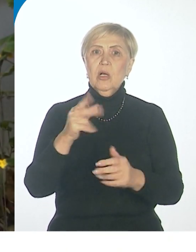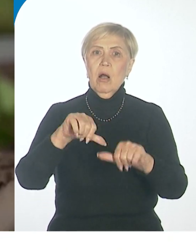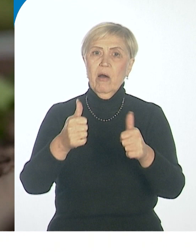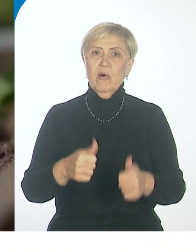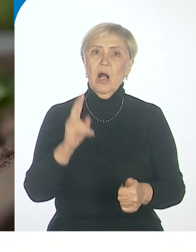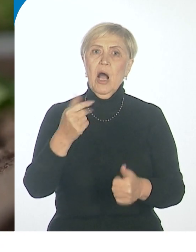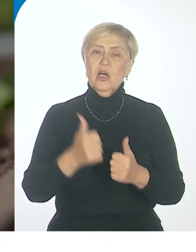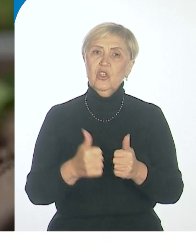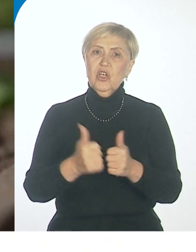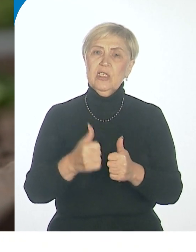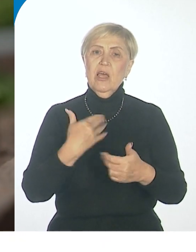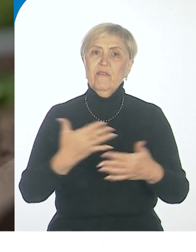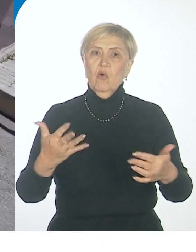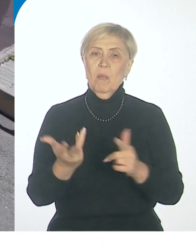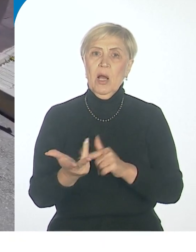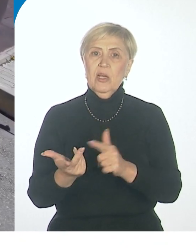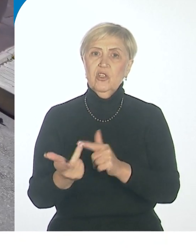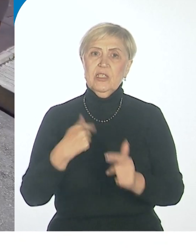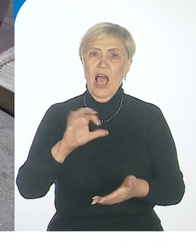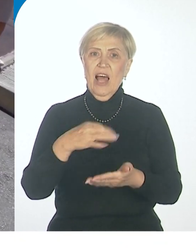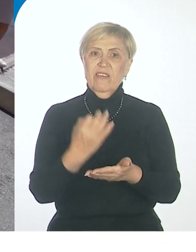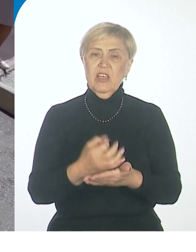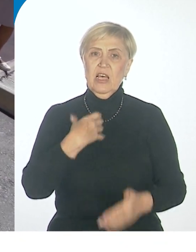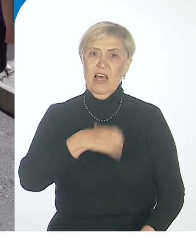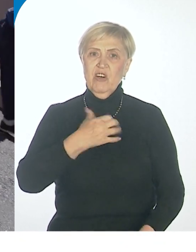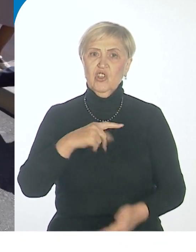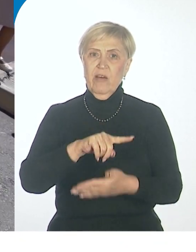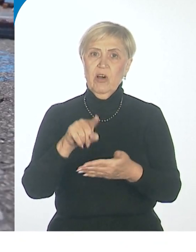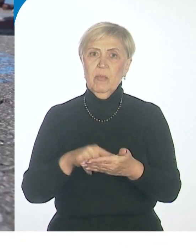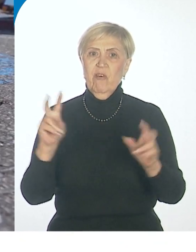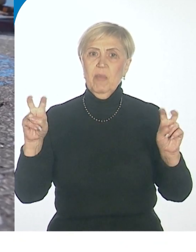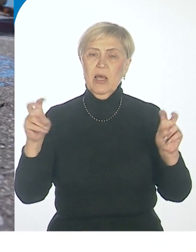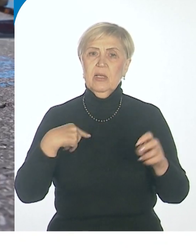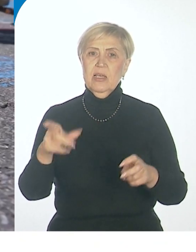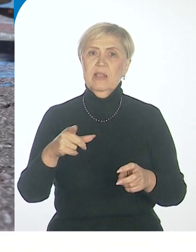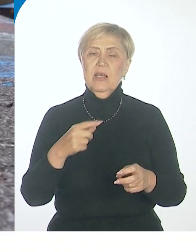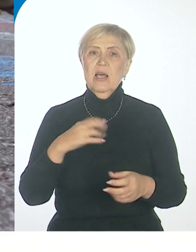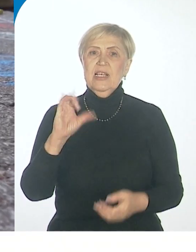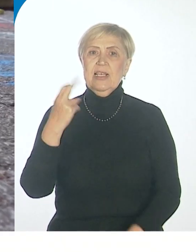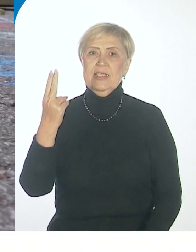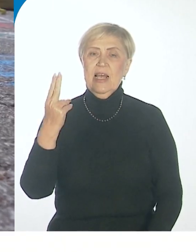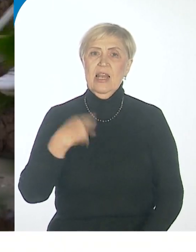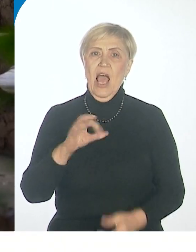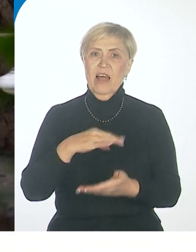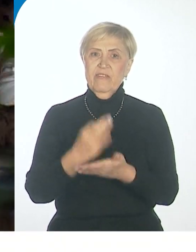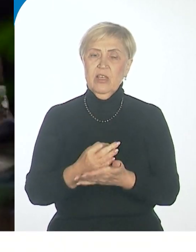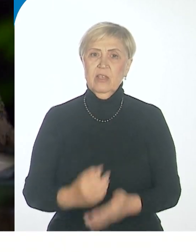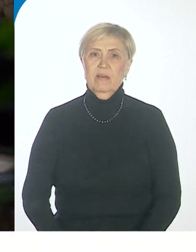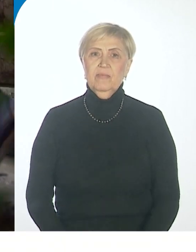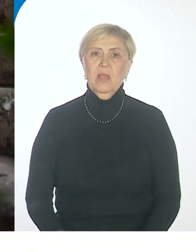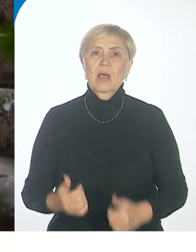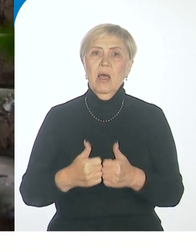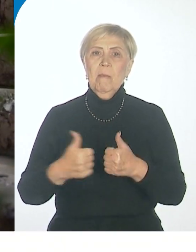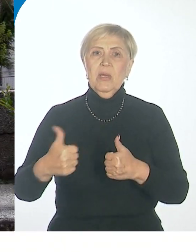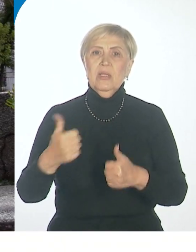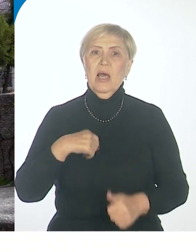часто и в каком количестве. Ответы на важные вопросы в проекте Хабаровск. Социальный ответ. Перед одними